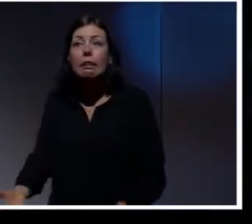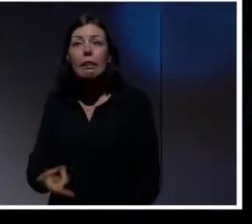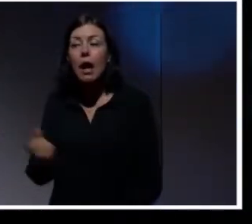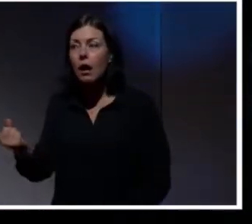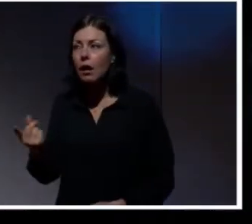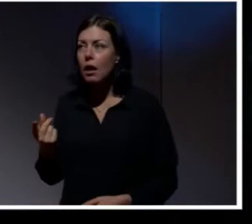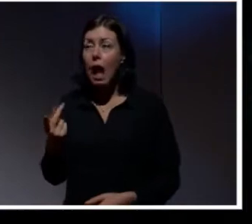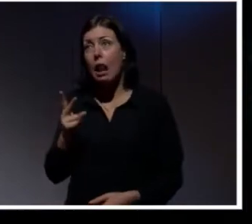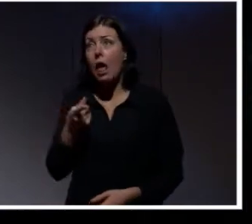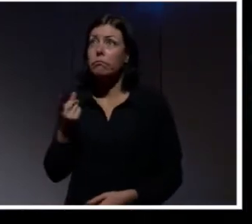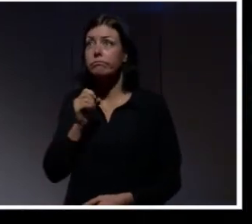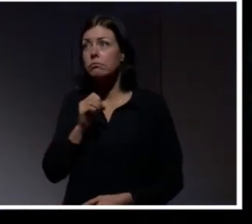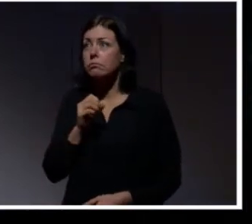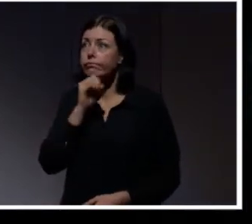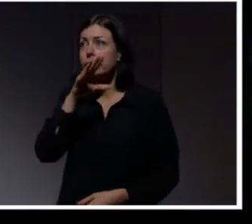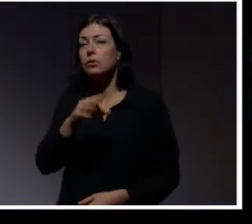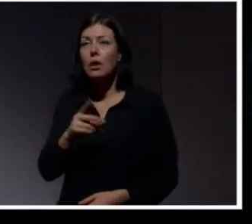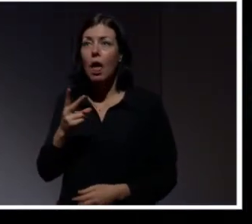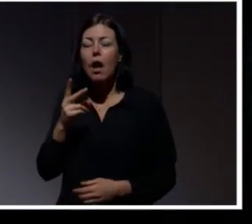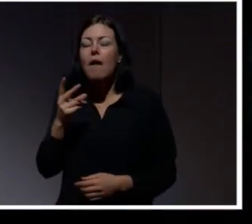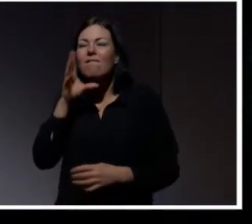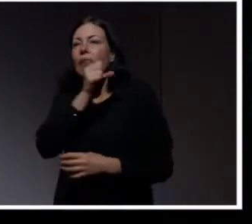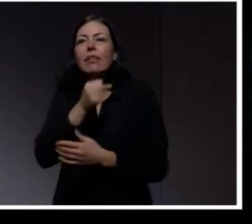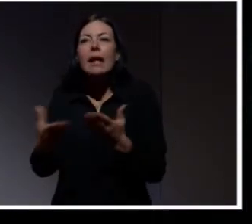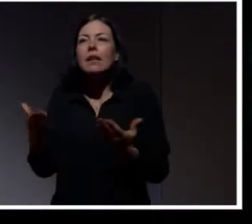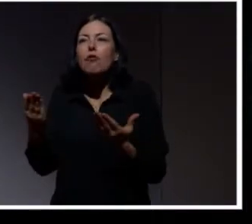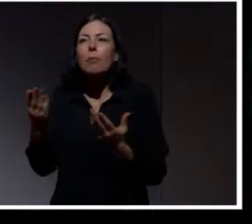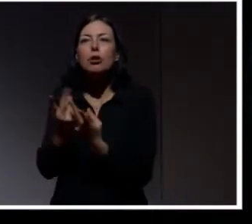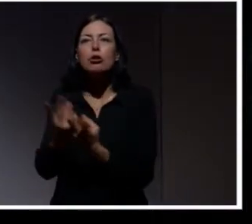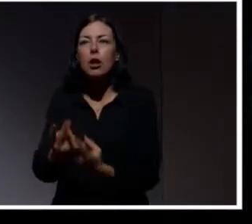Eller bryr sig. Eller fattar vad det innebär.